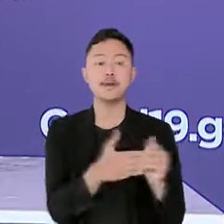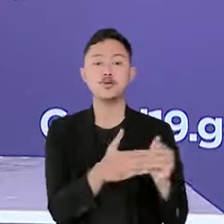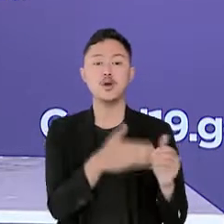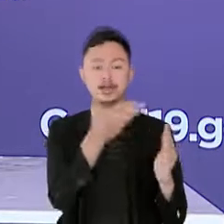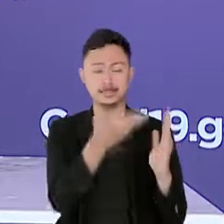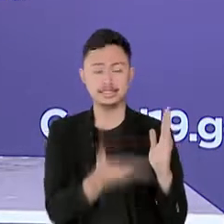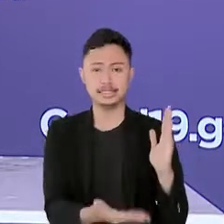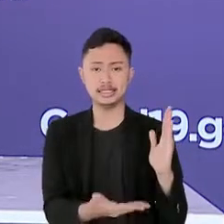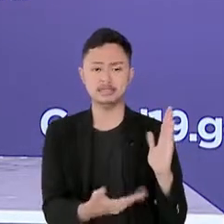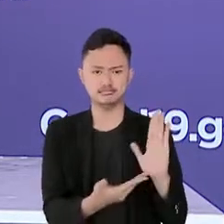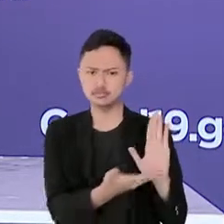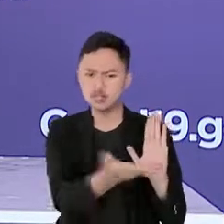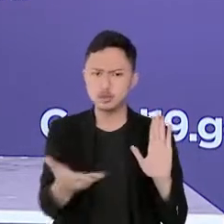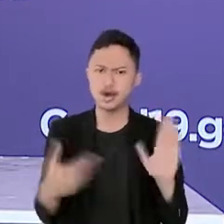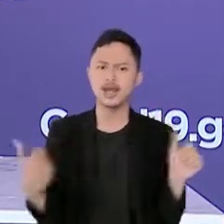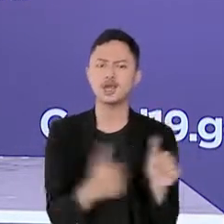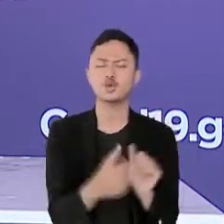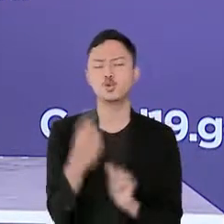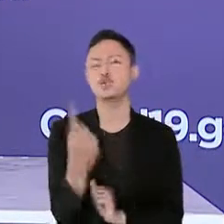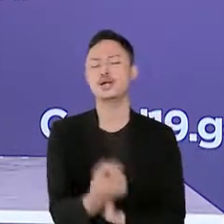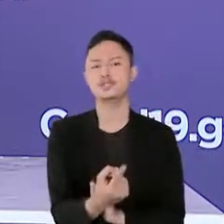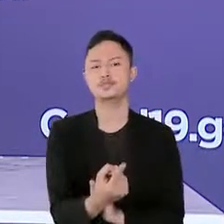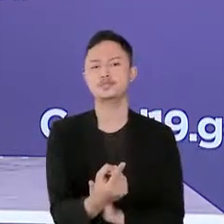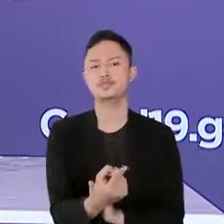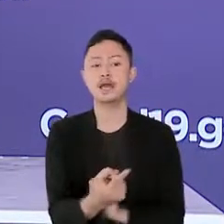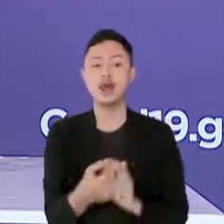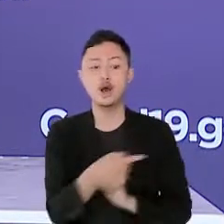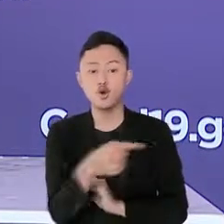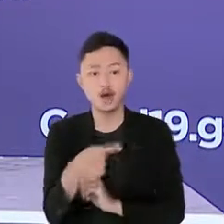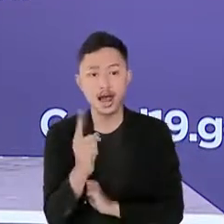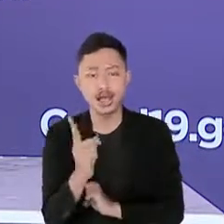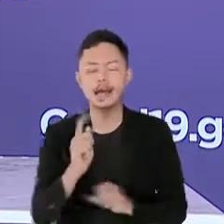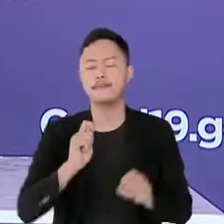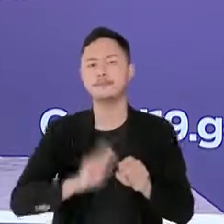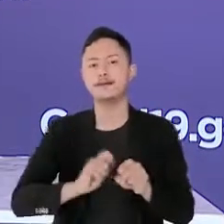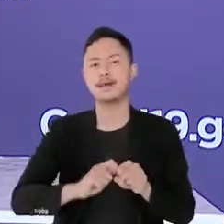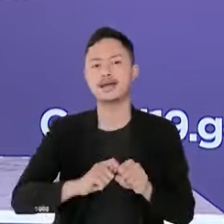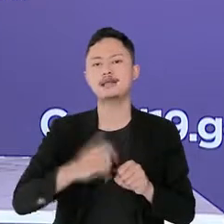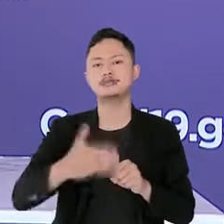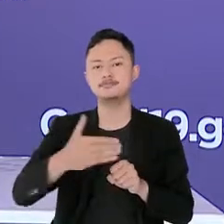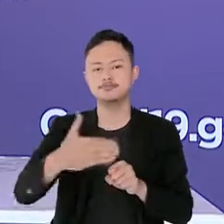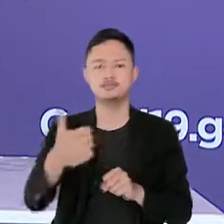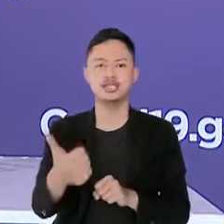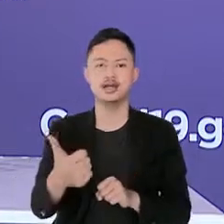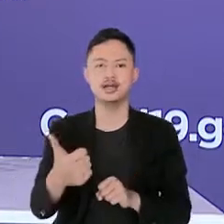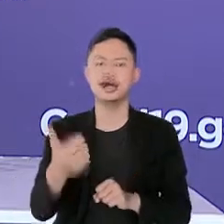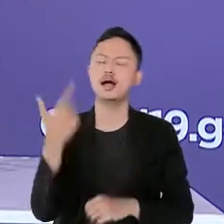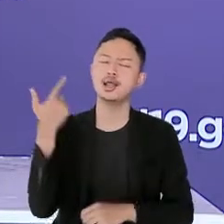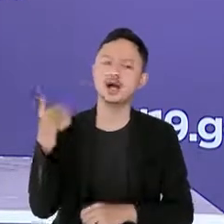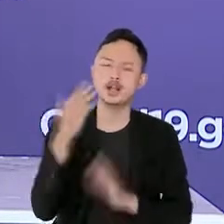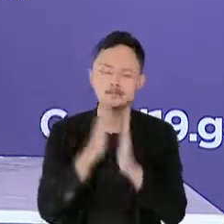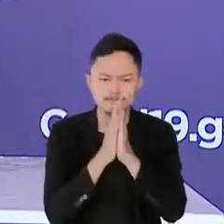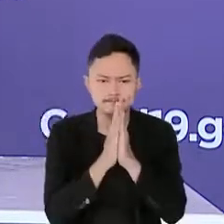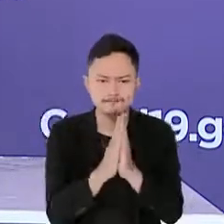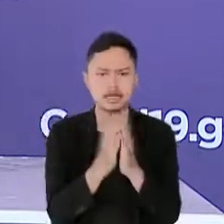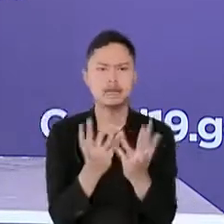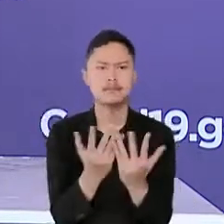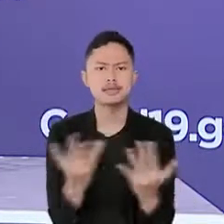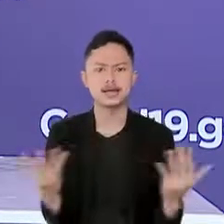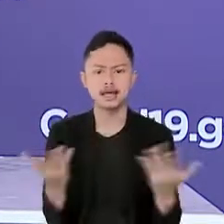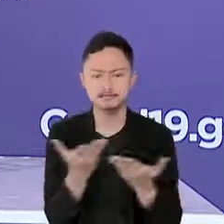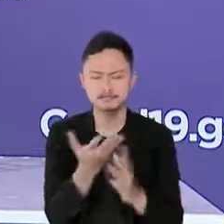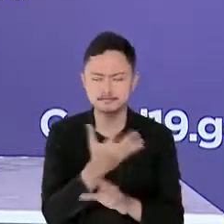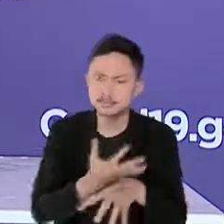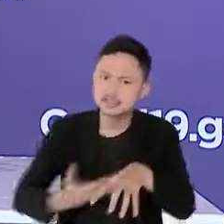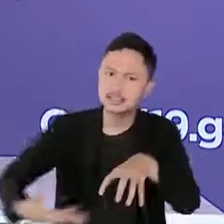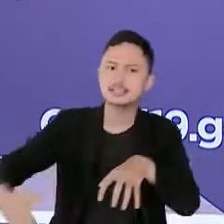dilaksanakan dengan baik dan melakukan perbaikan berkelanjutan dimohon kepada masyarakat sekitar untuk ikut serta meng